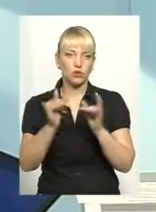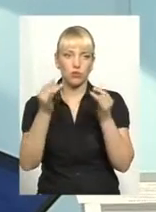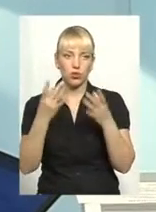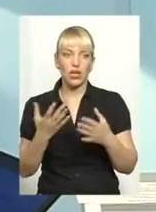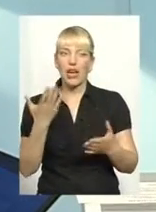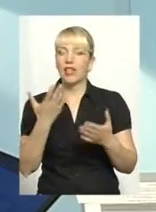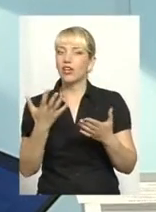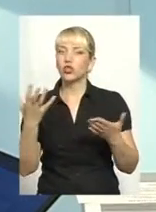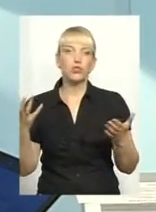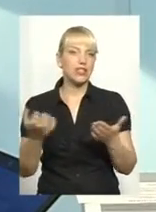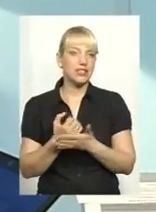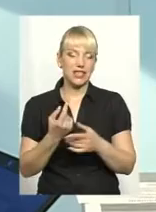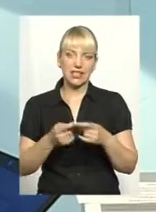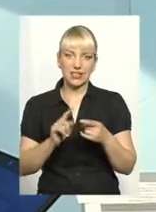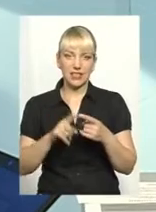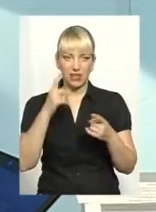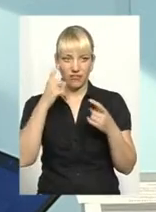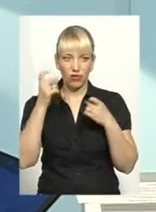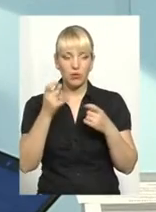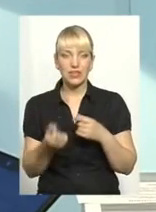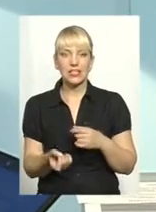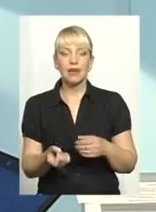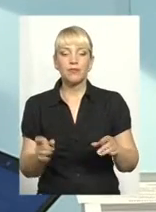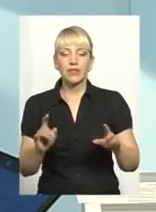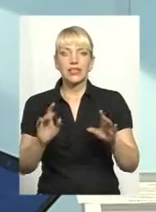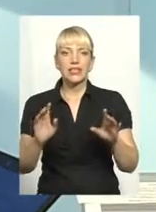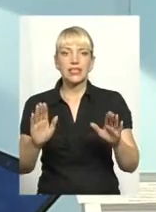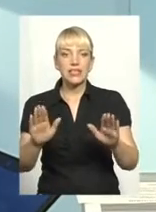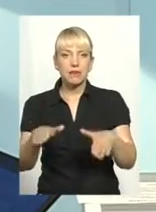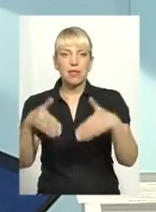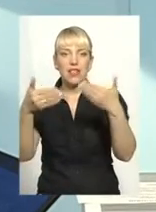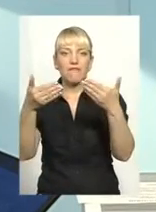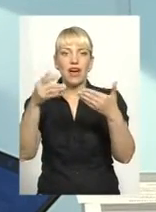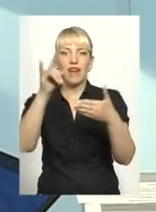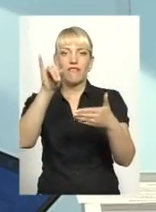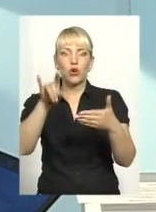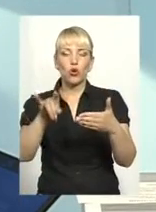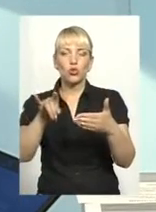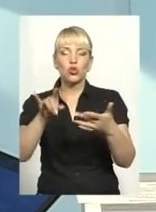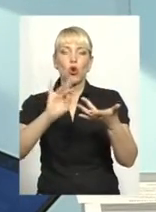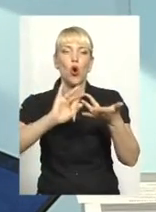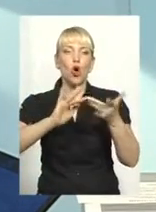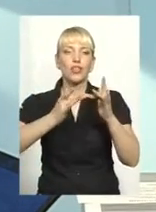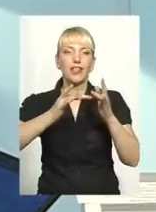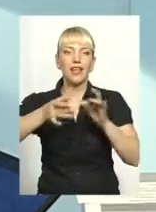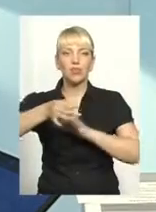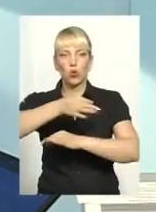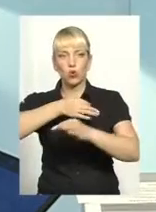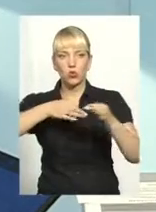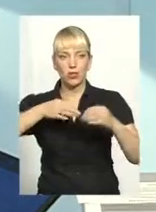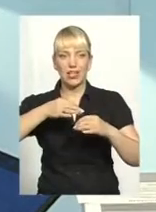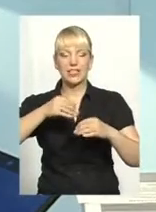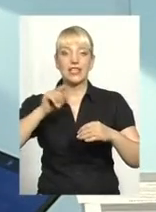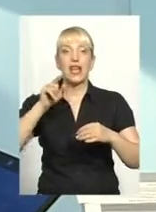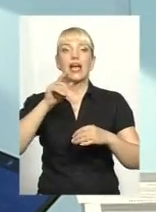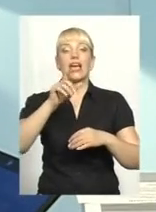не знайде тієї інформації, спливає віконечко з боку онлайн-консультація. Тобто, він зможе до нас написати,